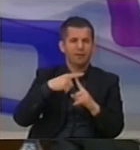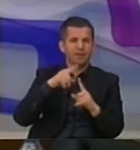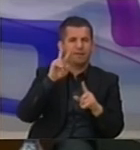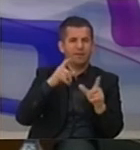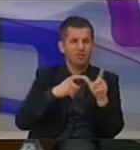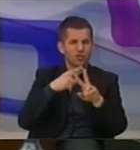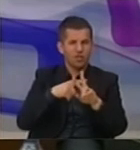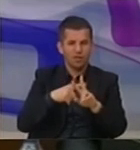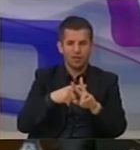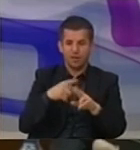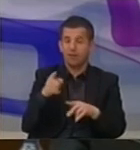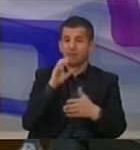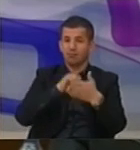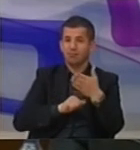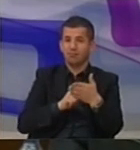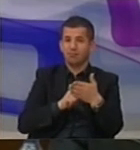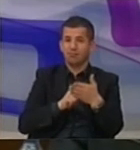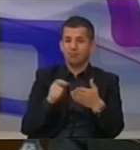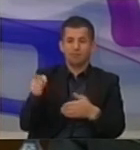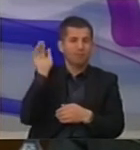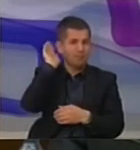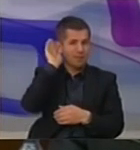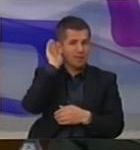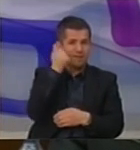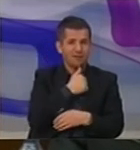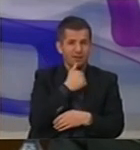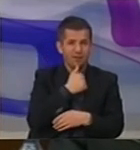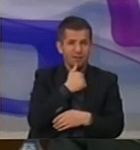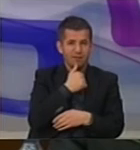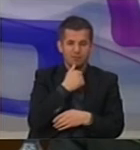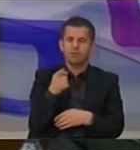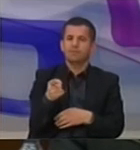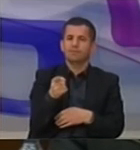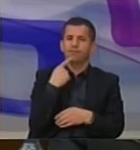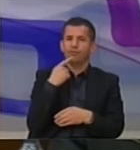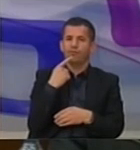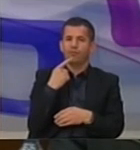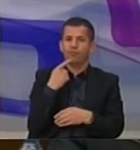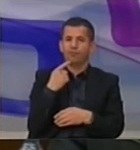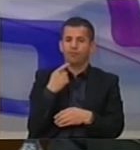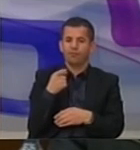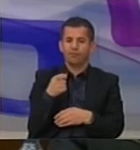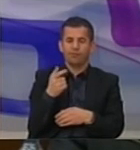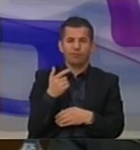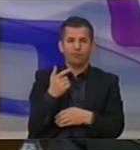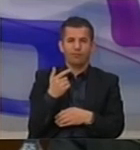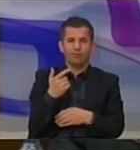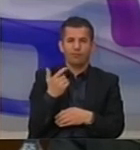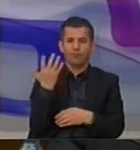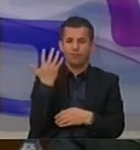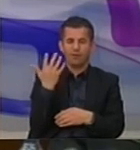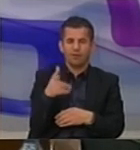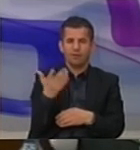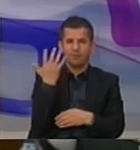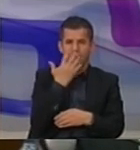kemi dëgjuk të o dit, ministrin e financa, pra të dëvëshes, dhët rritit prej nga 50.000 euro,